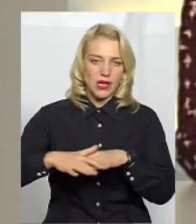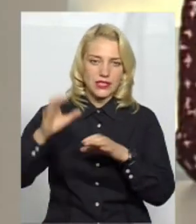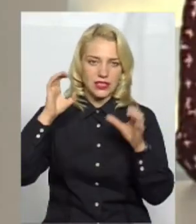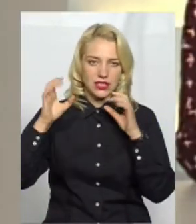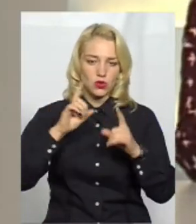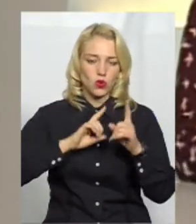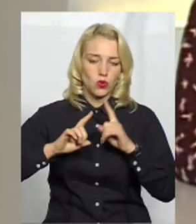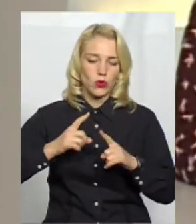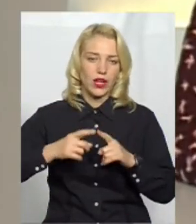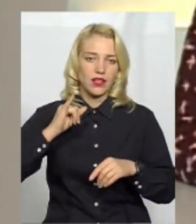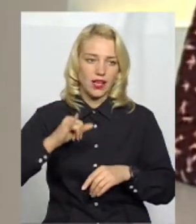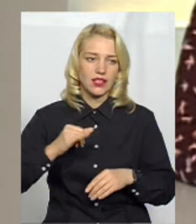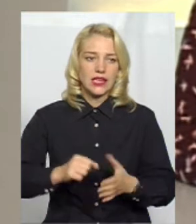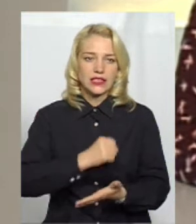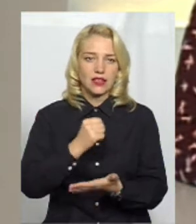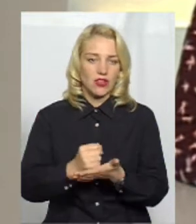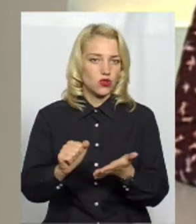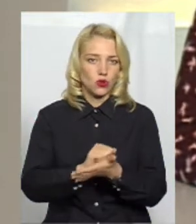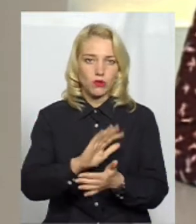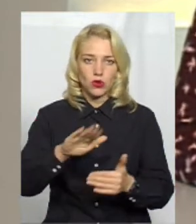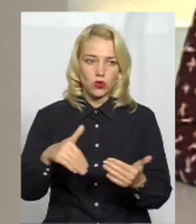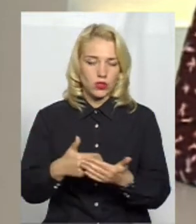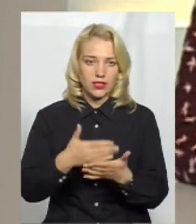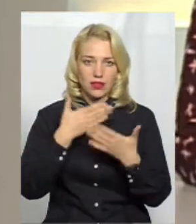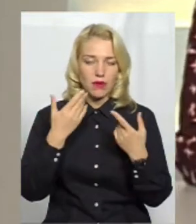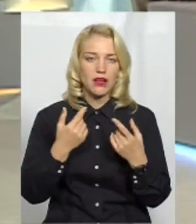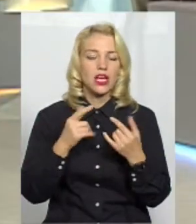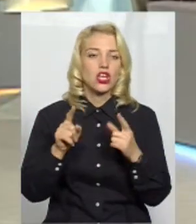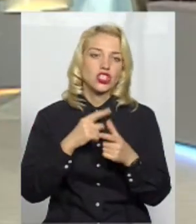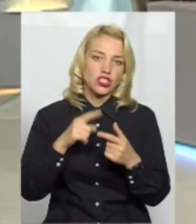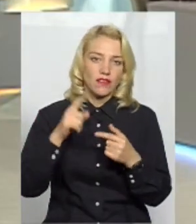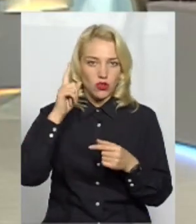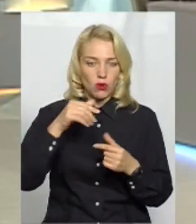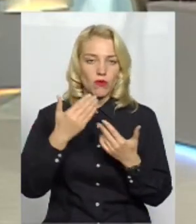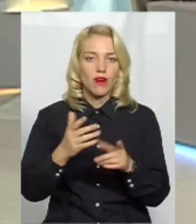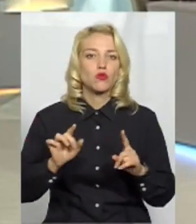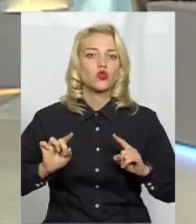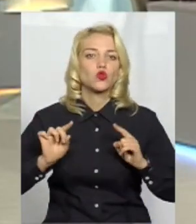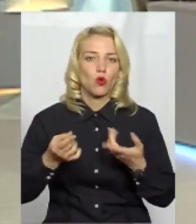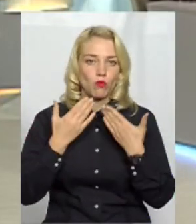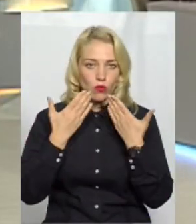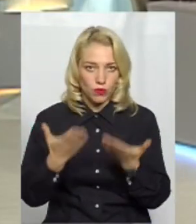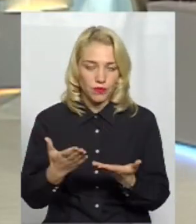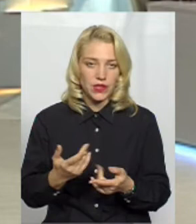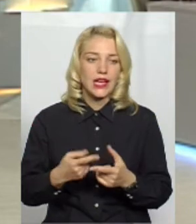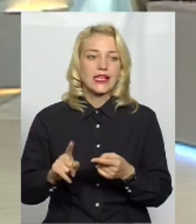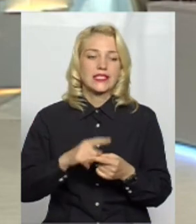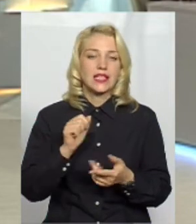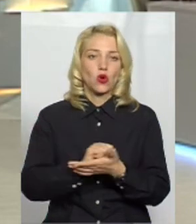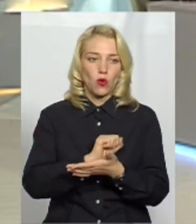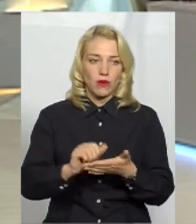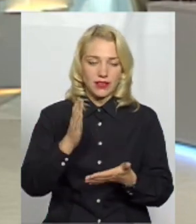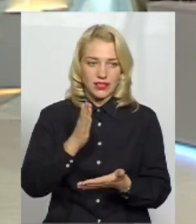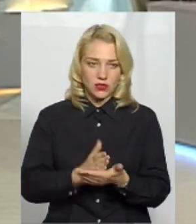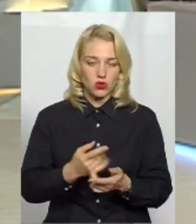затвердженого документу досі немає. Чи відомо вам чому? Так, в принципі, документ існує